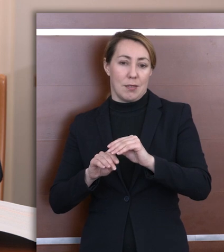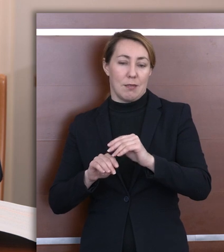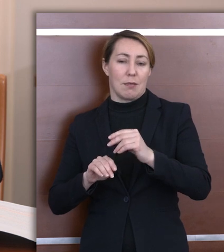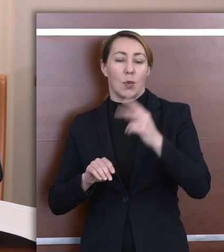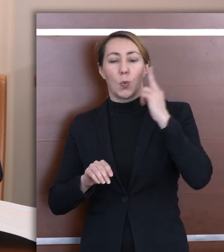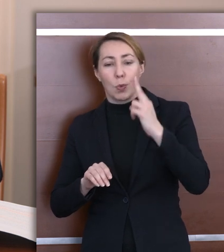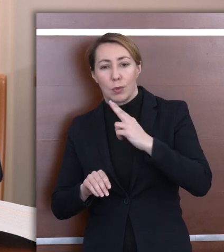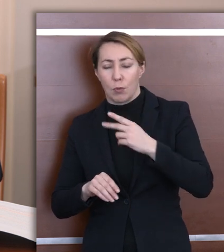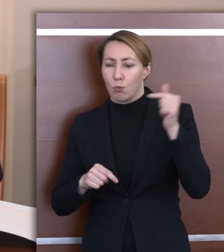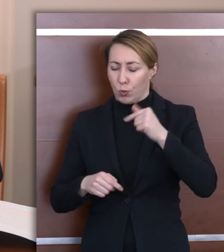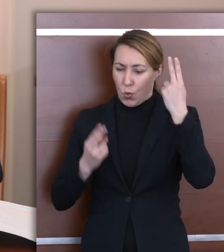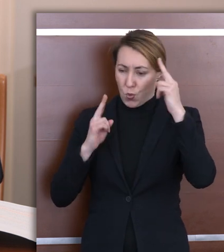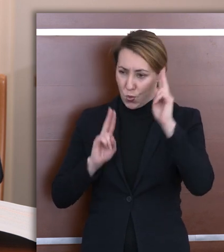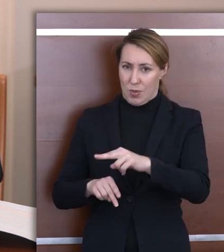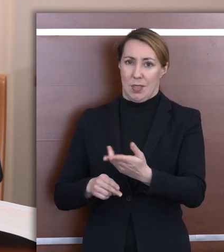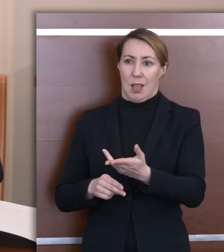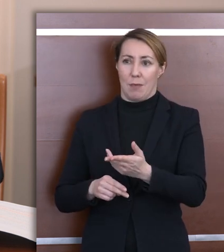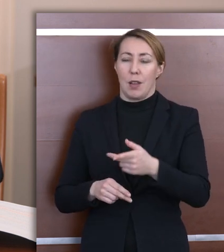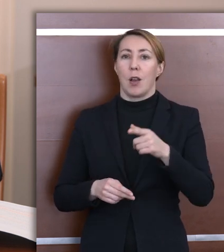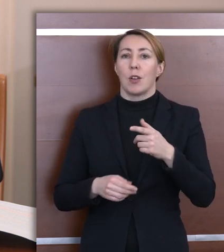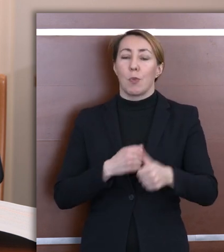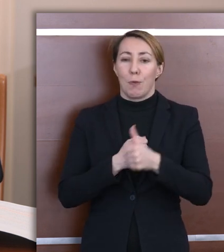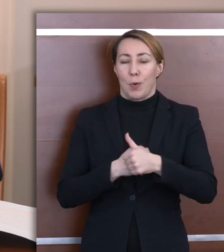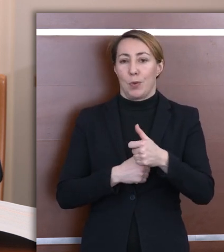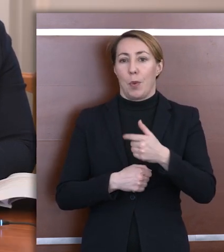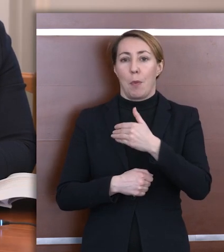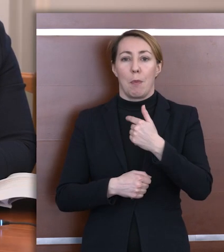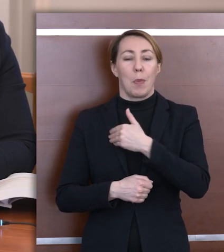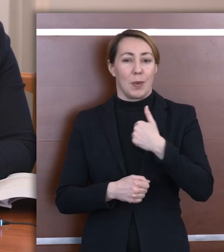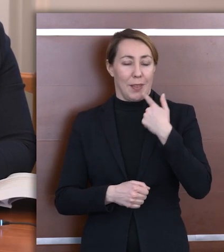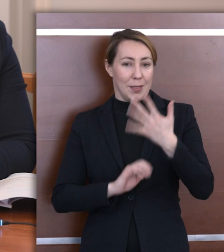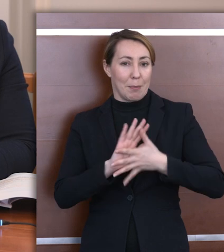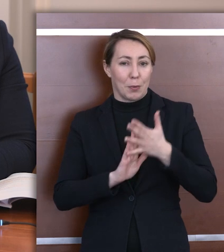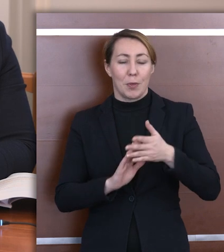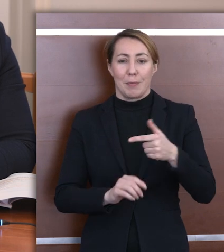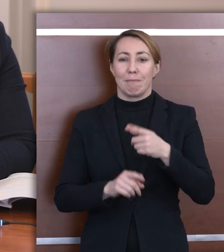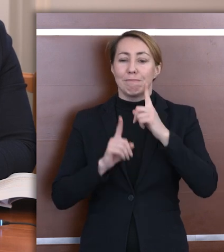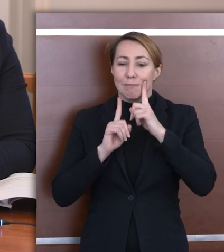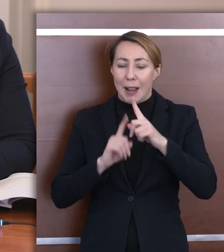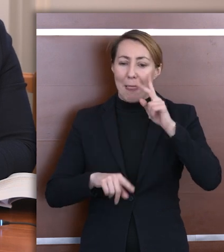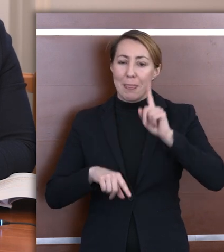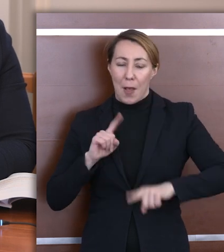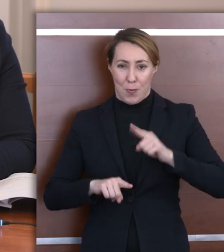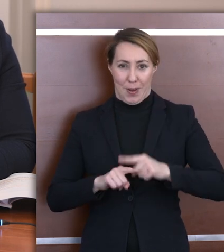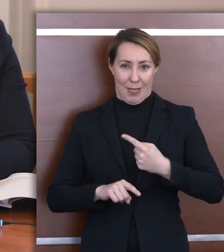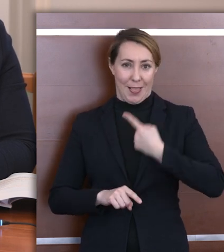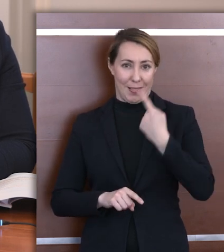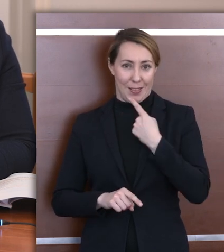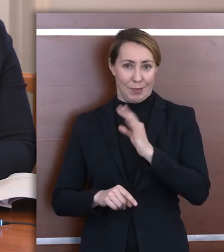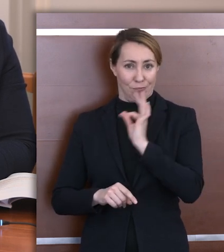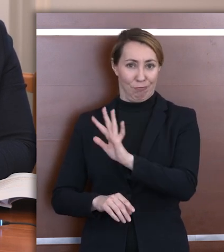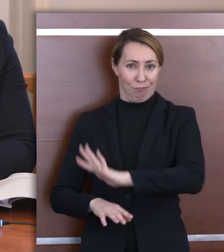język migowy jest polskim, naturalnym językiem tego środowiska. A